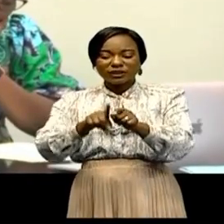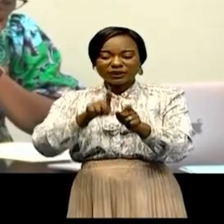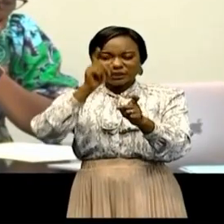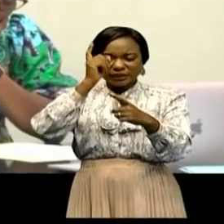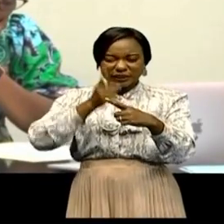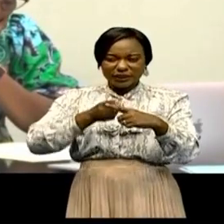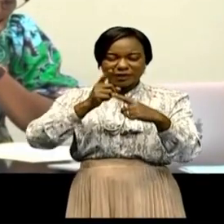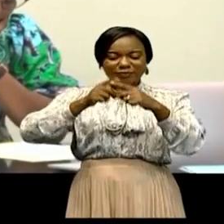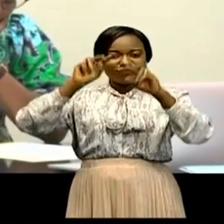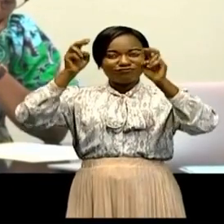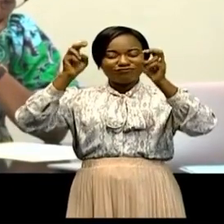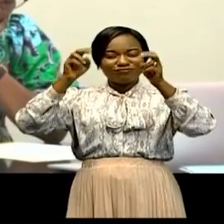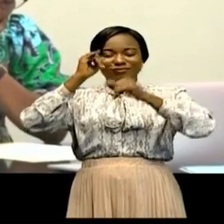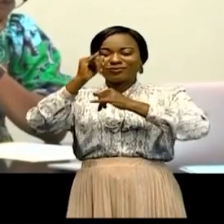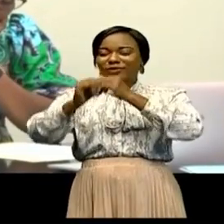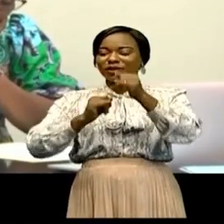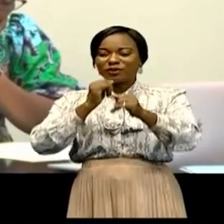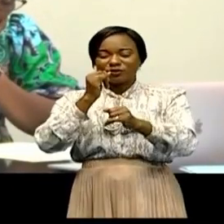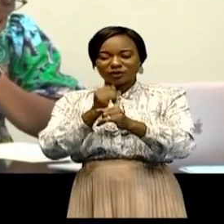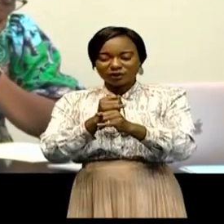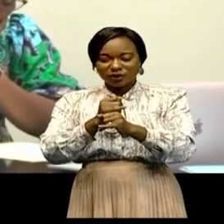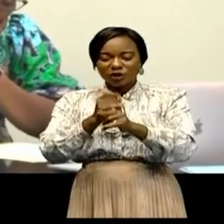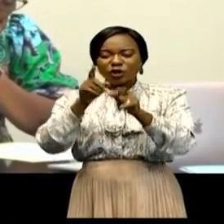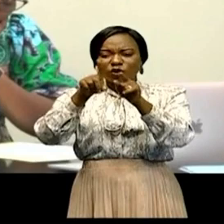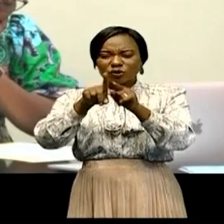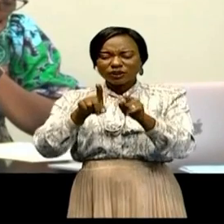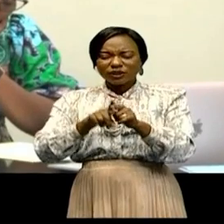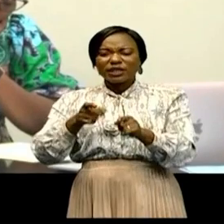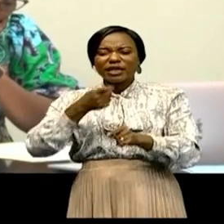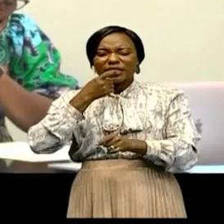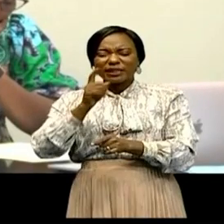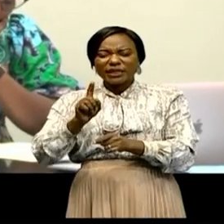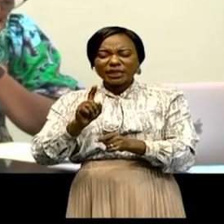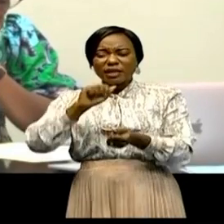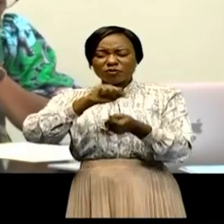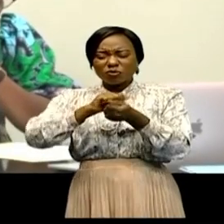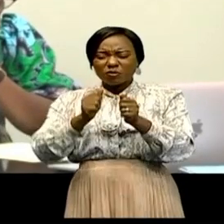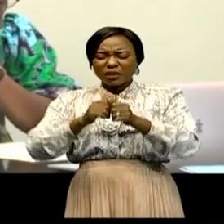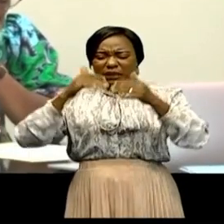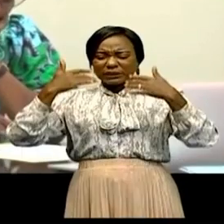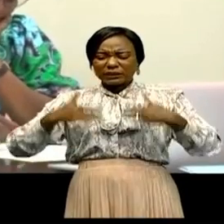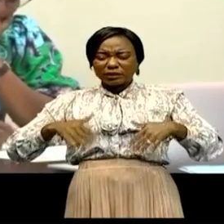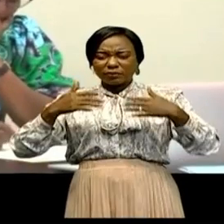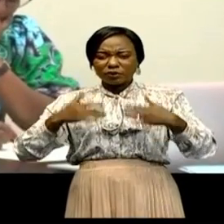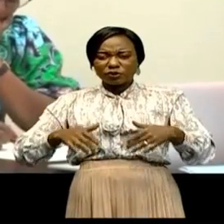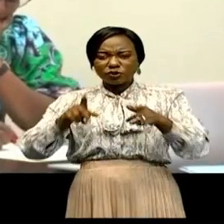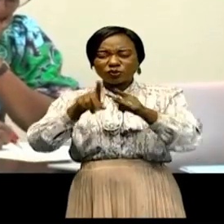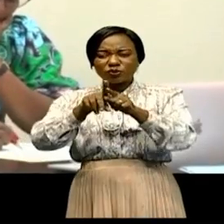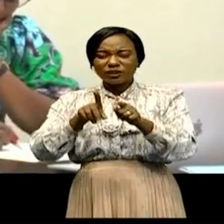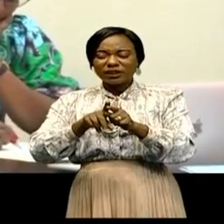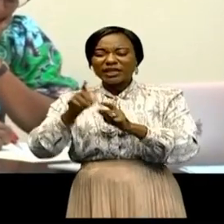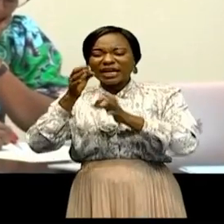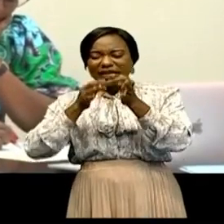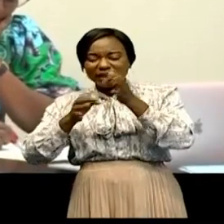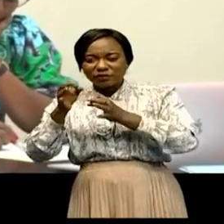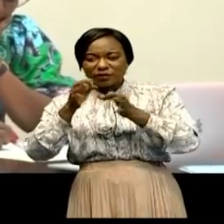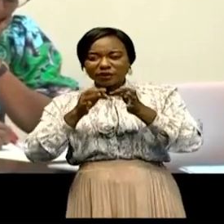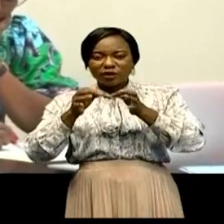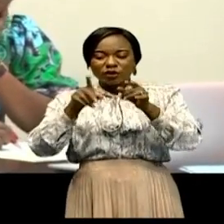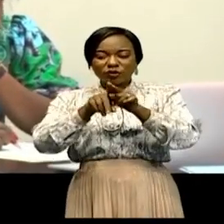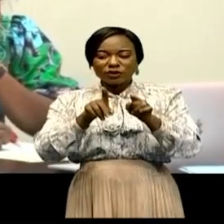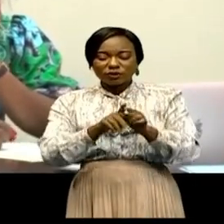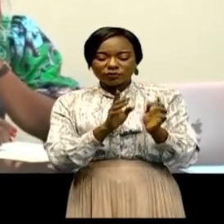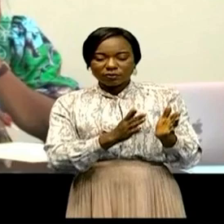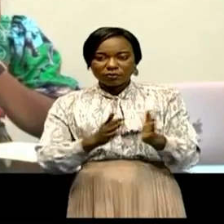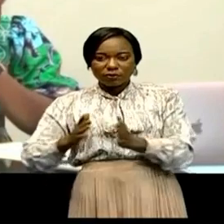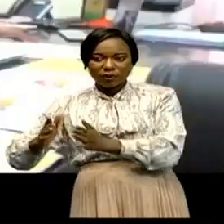en est les thèmes internationaux. soulignant la particularité de cette célébration, elle a indiqué qu'il est prévu d